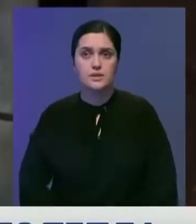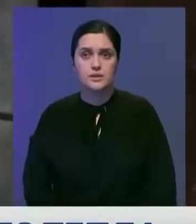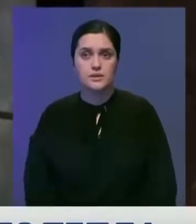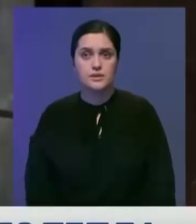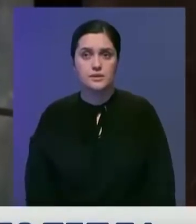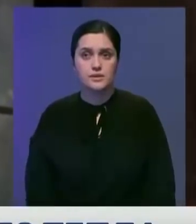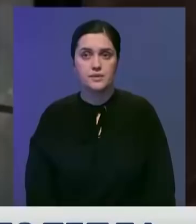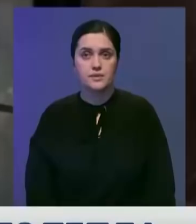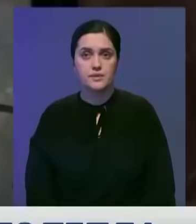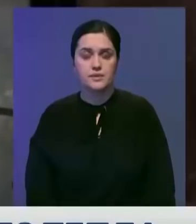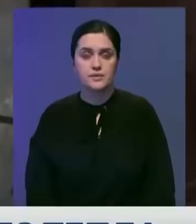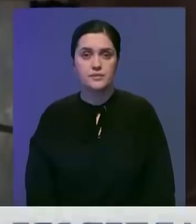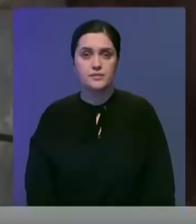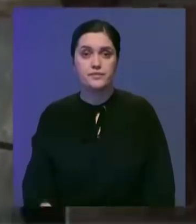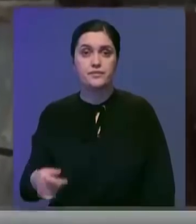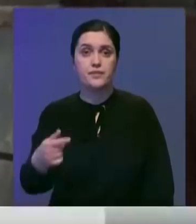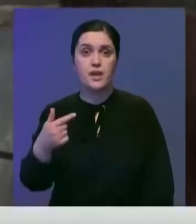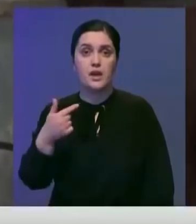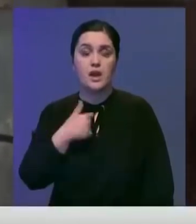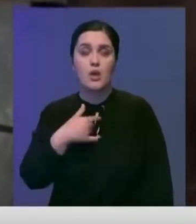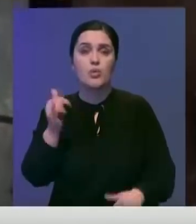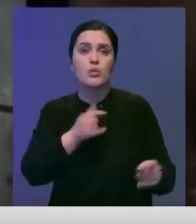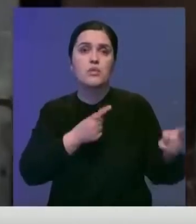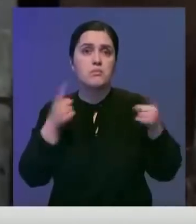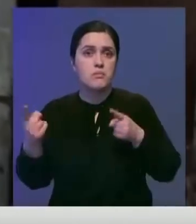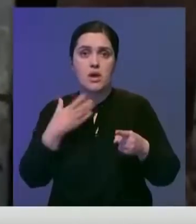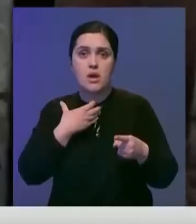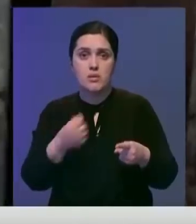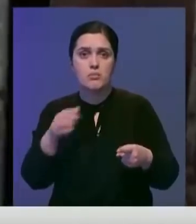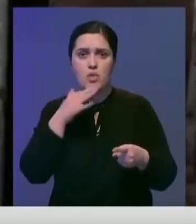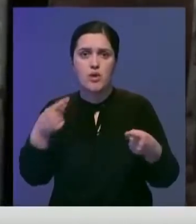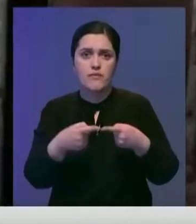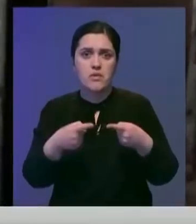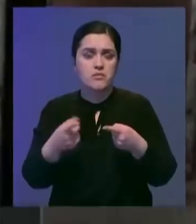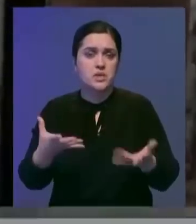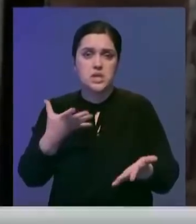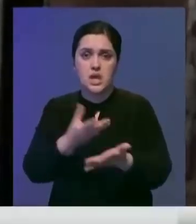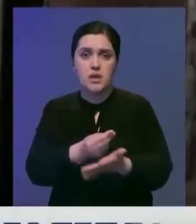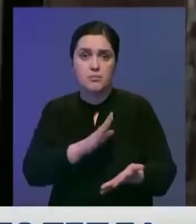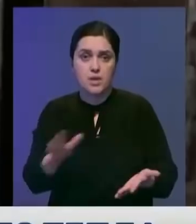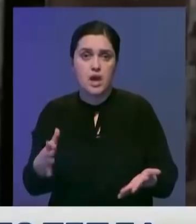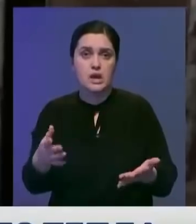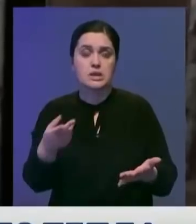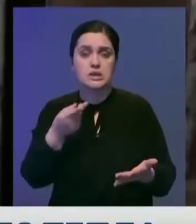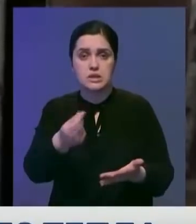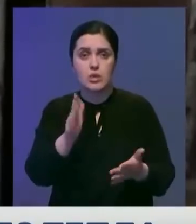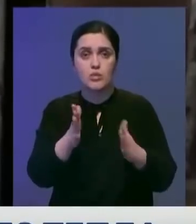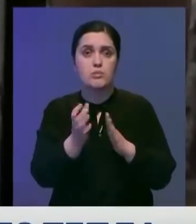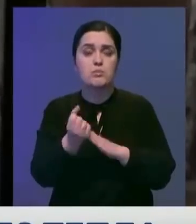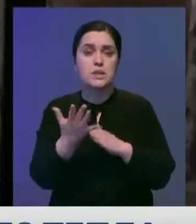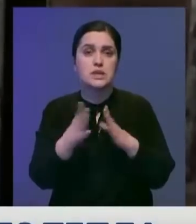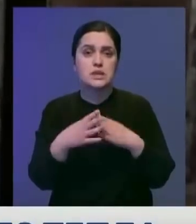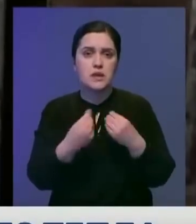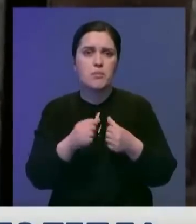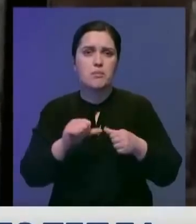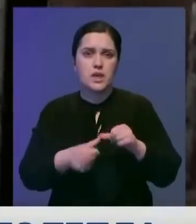Живу здесь с 82-го года. Переехать возможности нет. Многие квартиранты, они не сдают взносы. Деньги сдают только 15 семей из числа